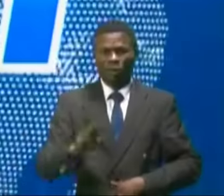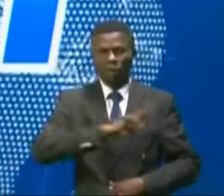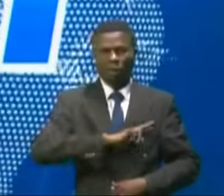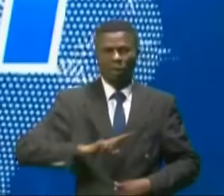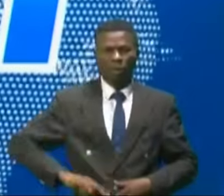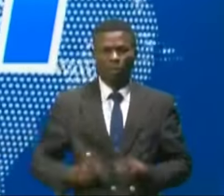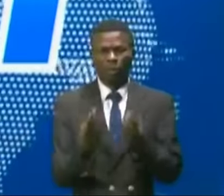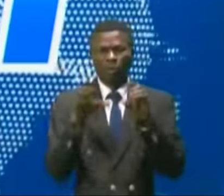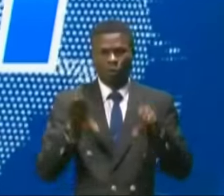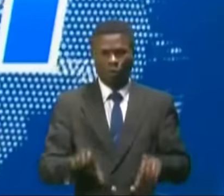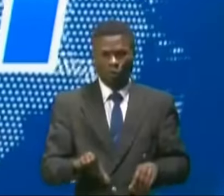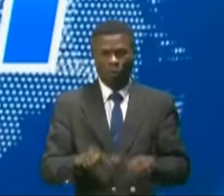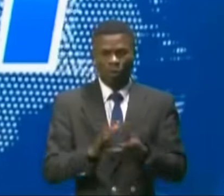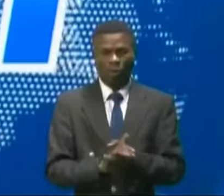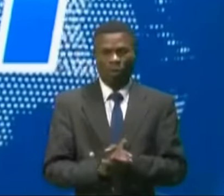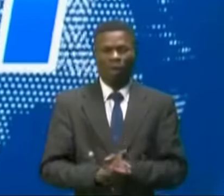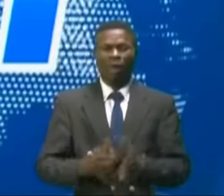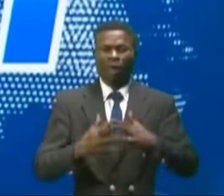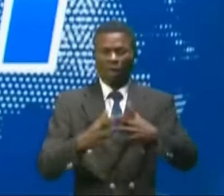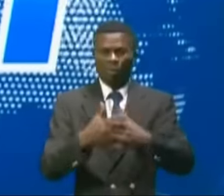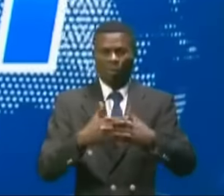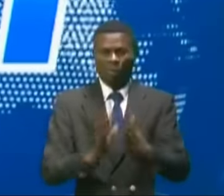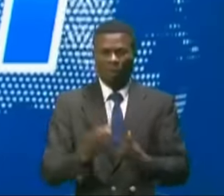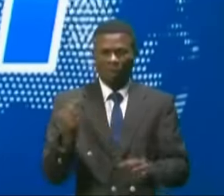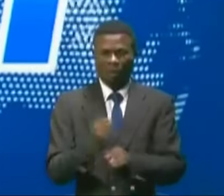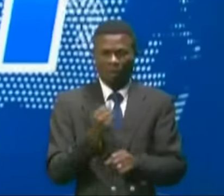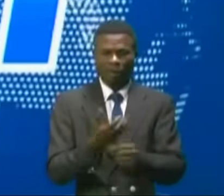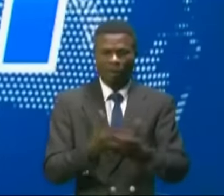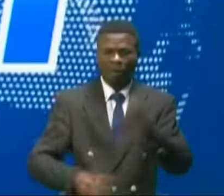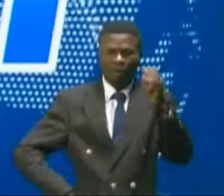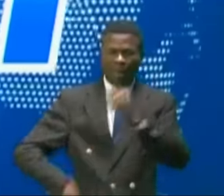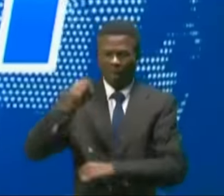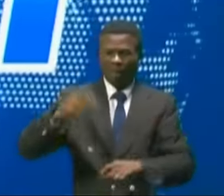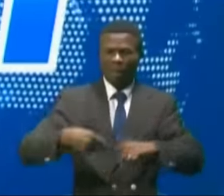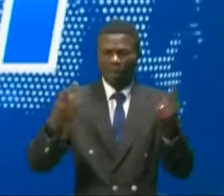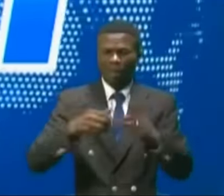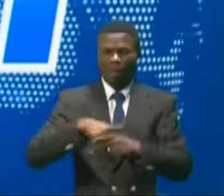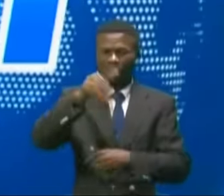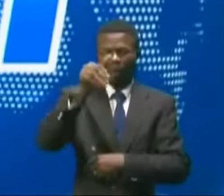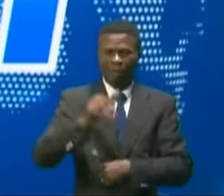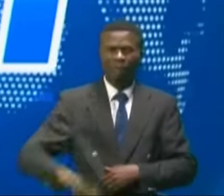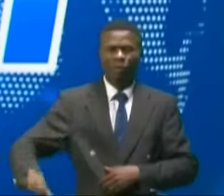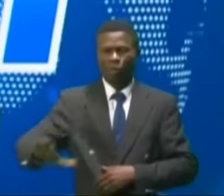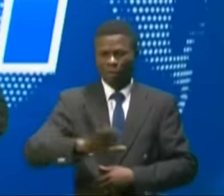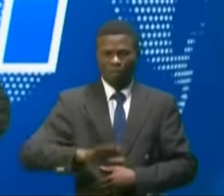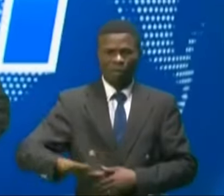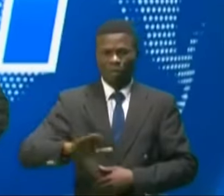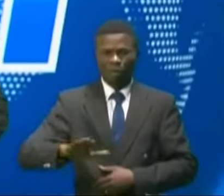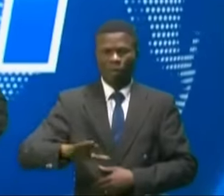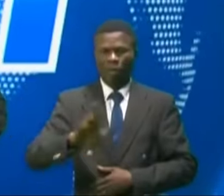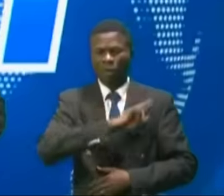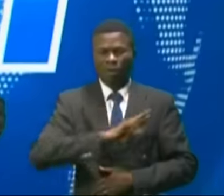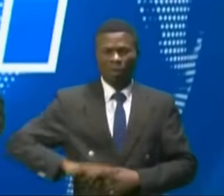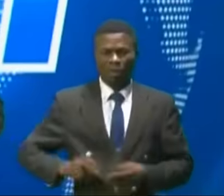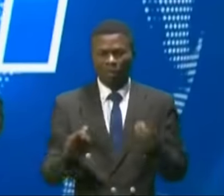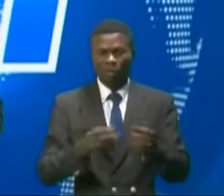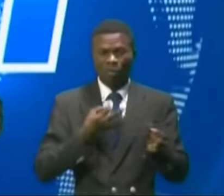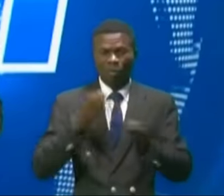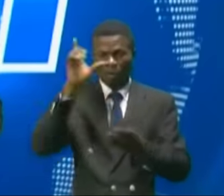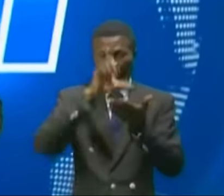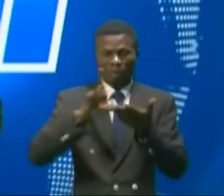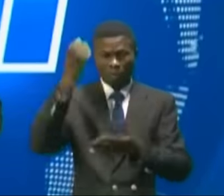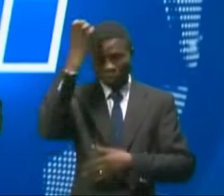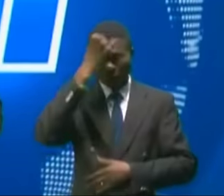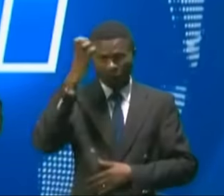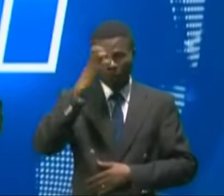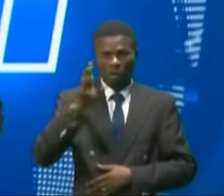la République démocratique du Congo et partenaires dans leur manœuvre pour bouter l'ennemi hors de la République démocratique du Congo. Le lieutenant général